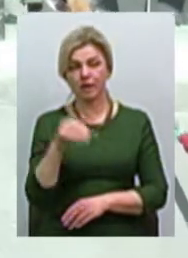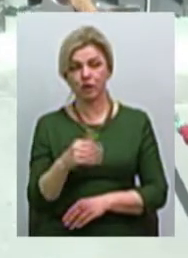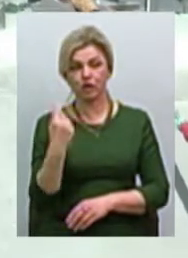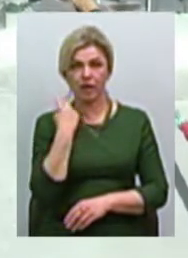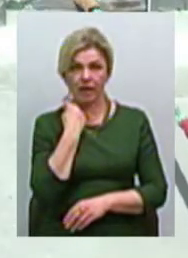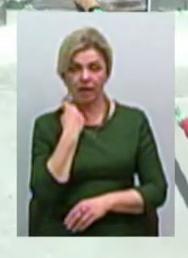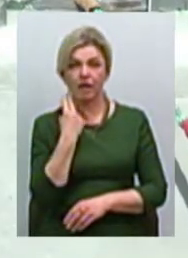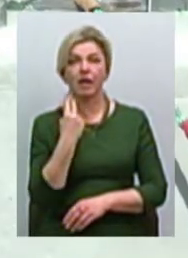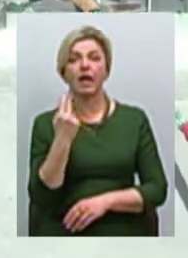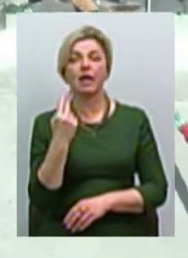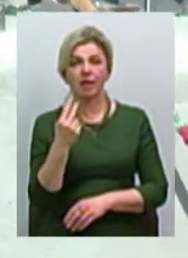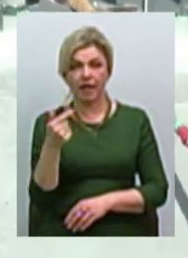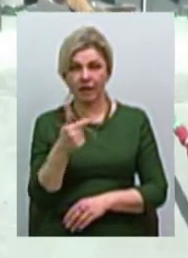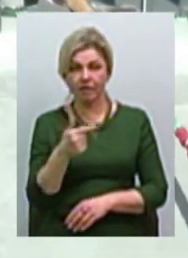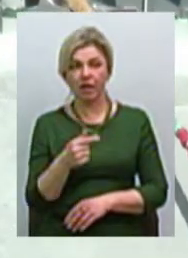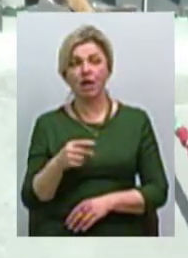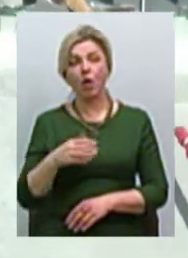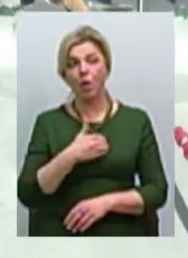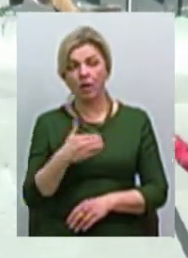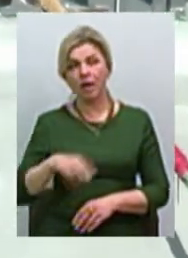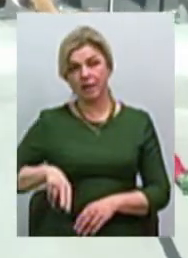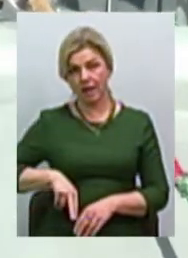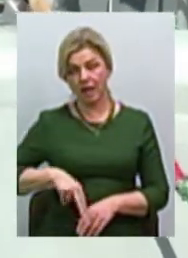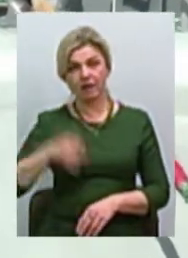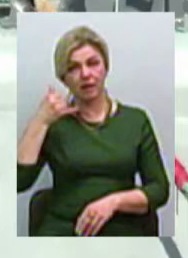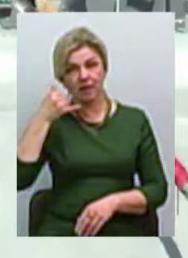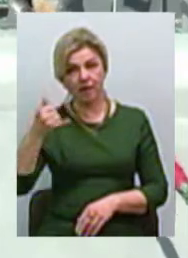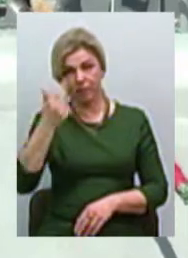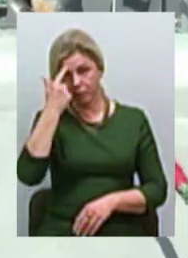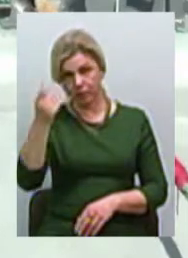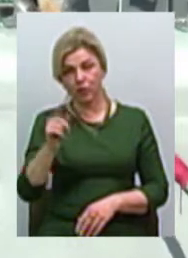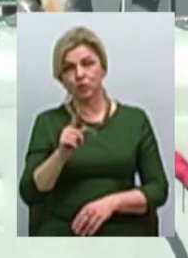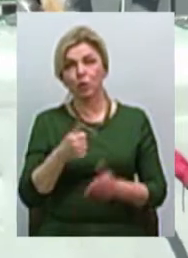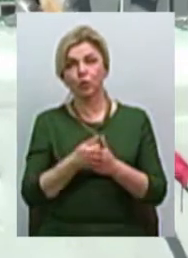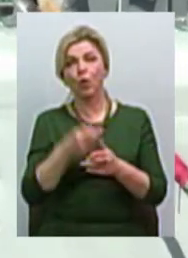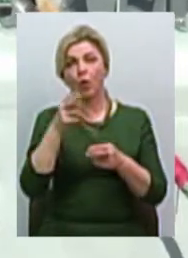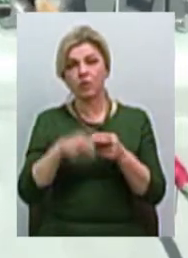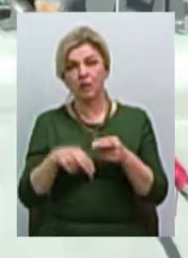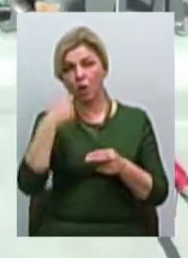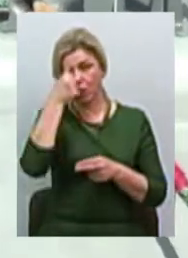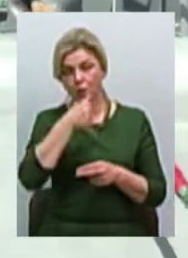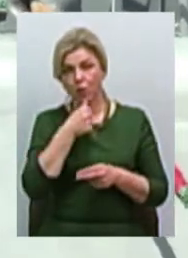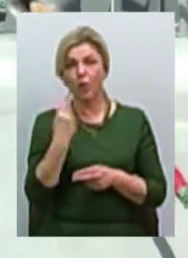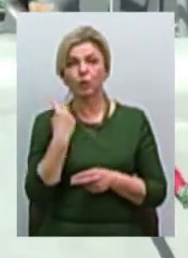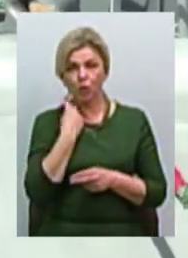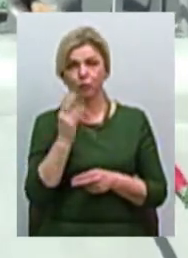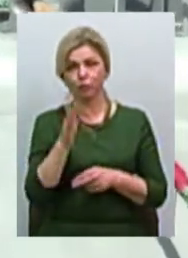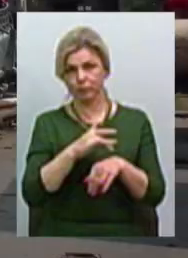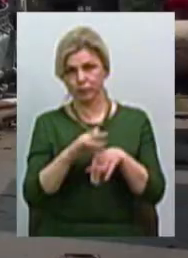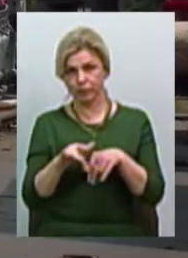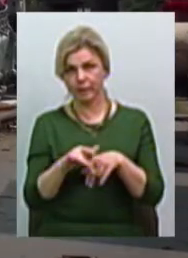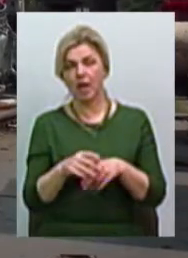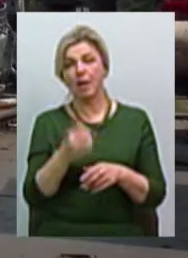Хоча керівник підприємства Валерій Калашніков телефоном повідомив нам, що до кінця року заборгованість буде погашена. Завдяки